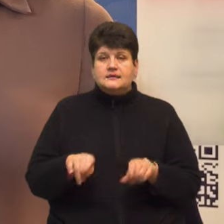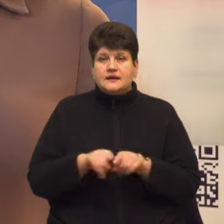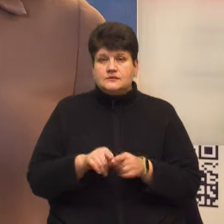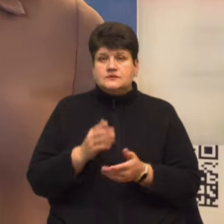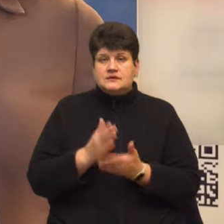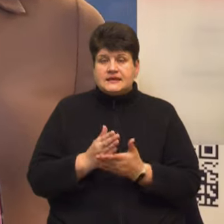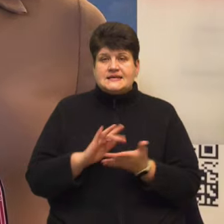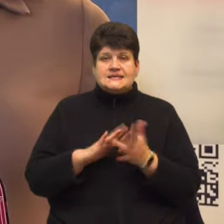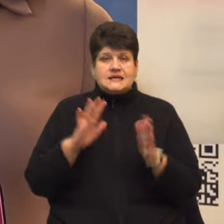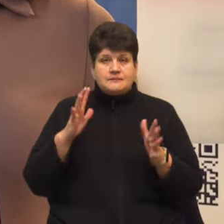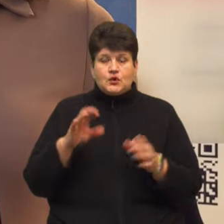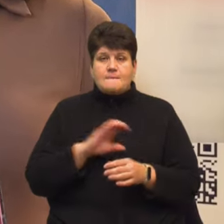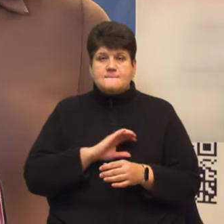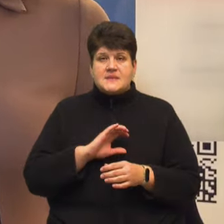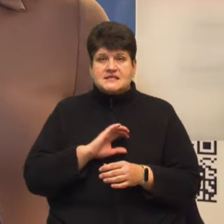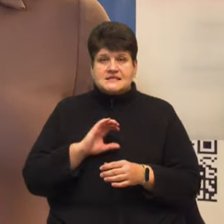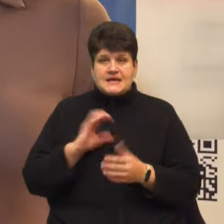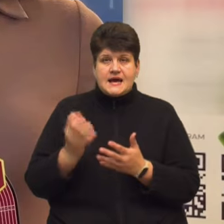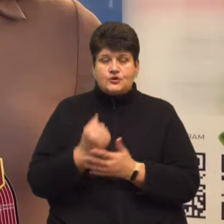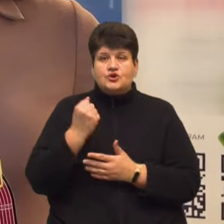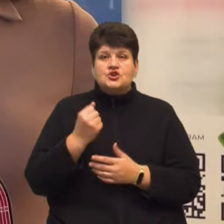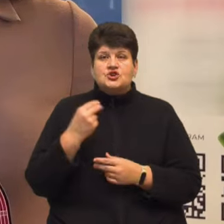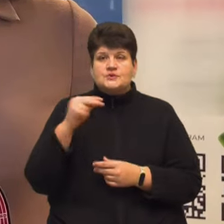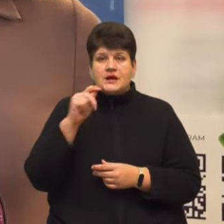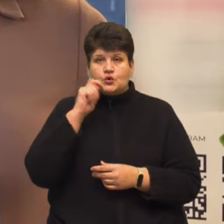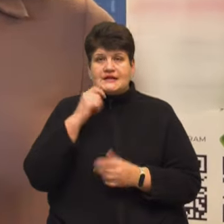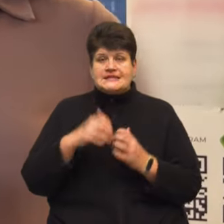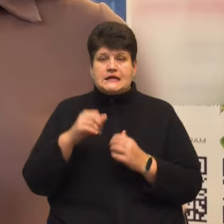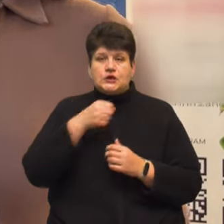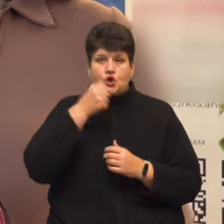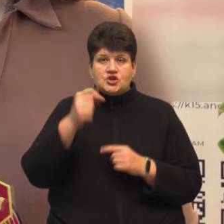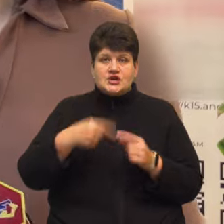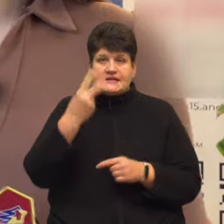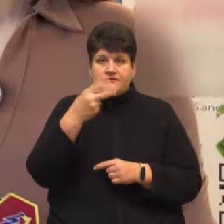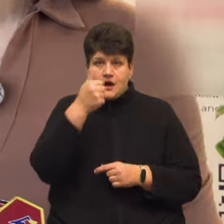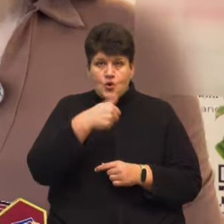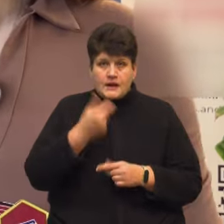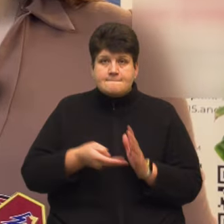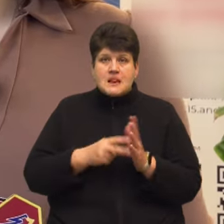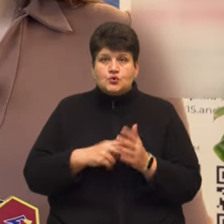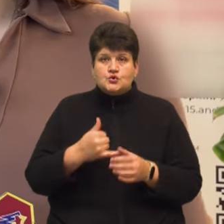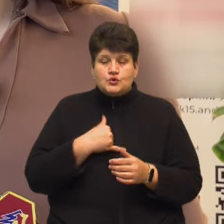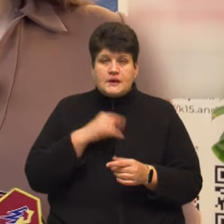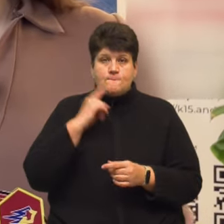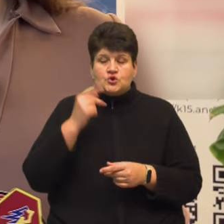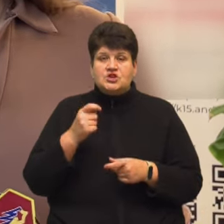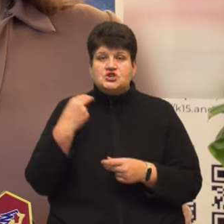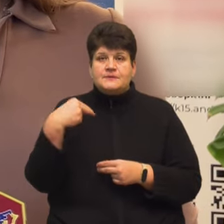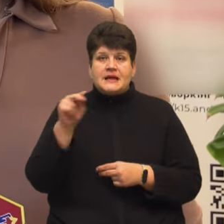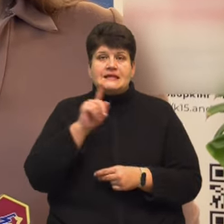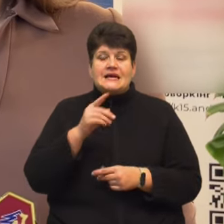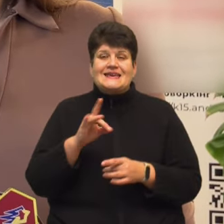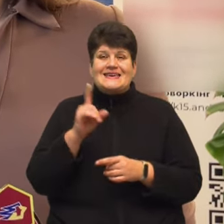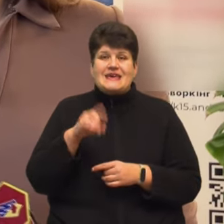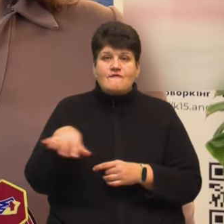срібною призеркою чемпіонату України серед дорослих. Через два роки в нас планується молодіжний чемпіонат Європи і